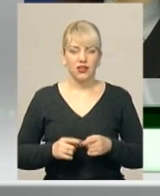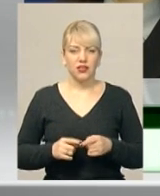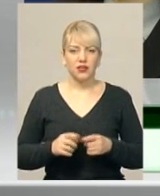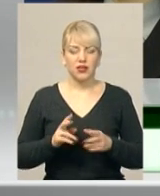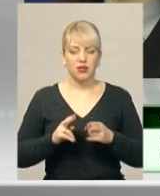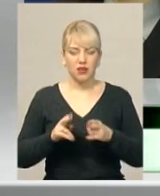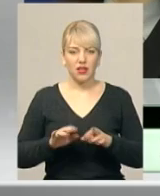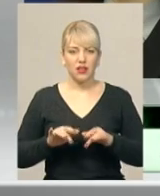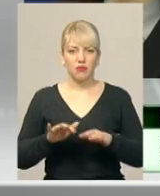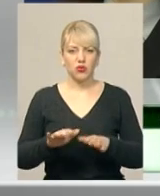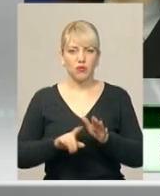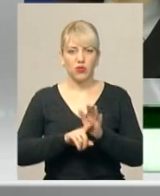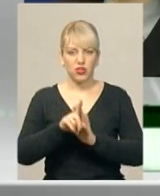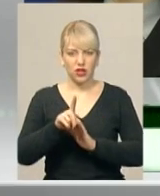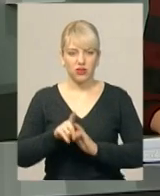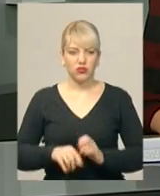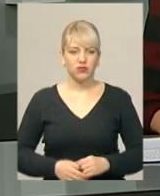розпочатку періграє з розправлення.